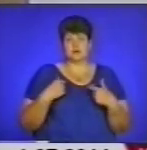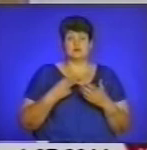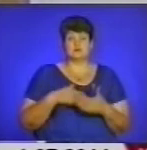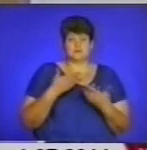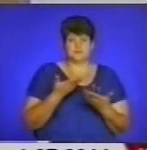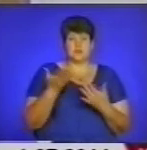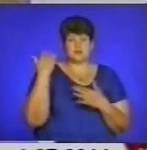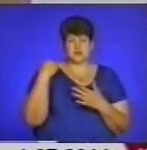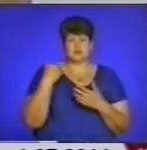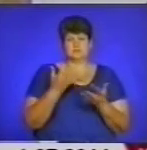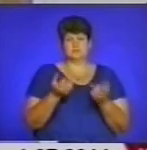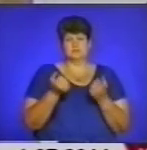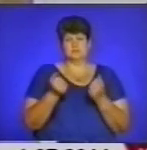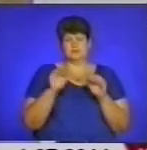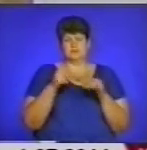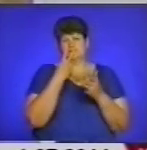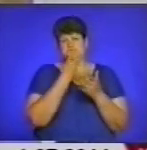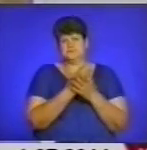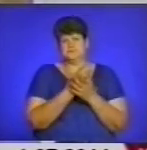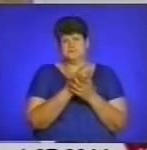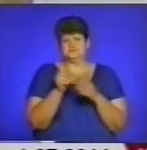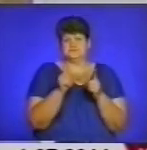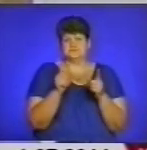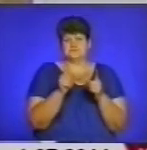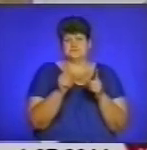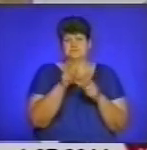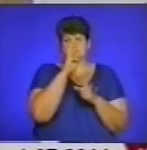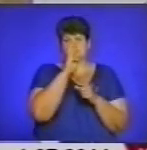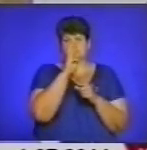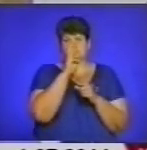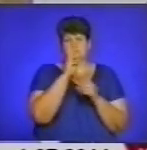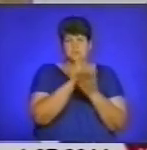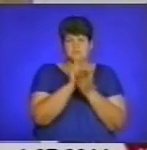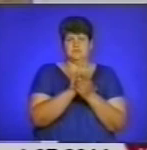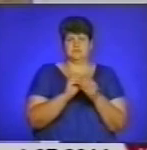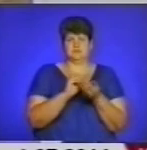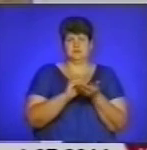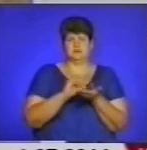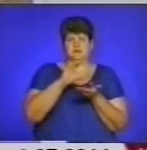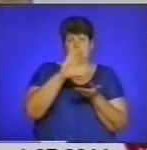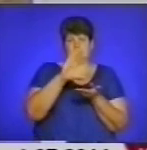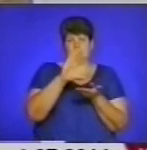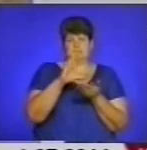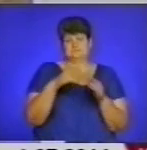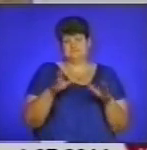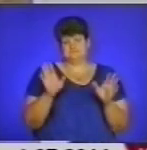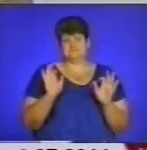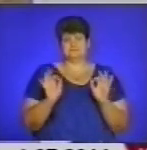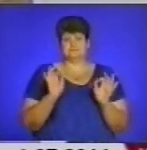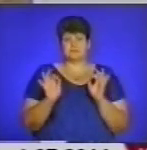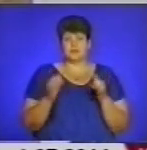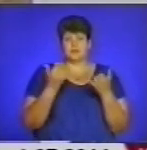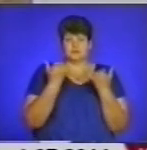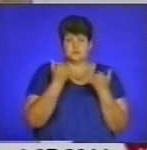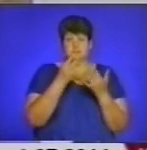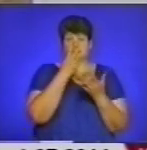отримав, а потім бачу, що підняли зарплату, пенсію, то я не обходився. А тепер бачу, що